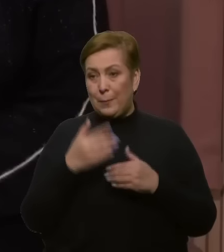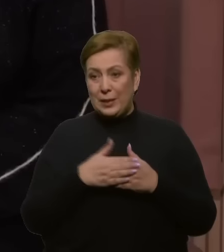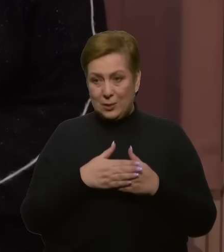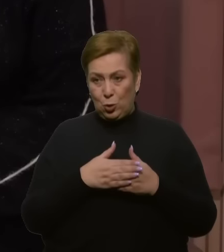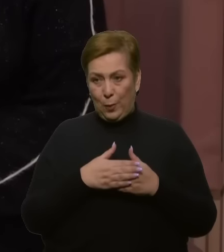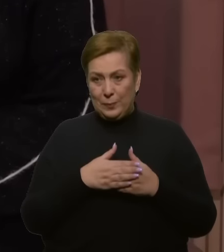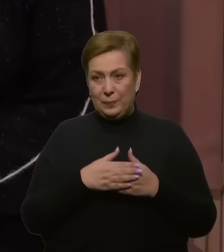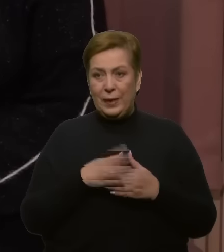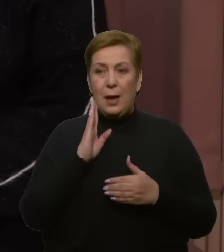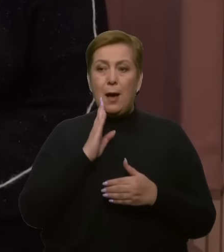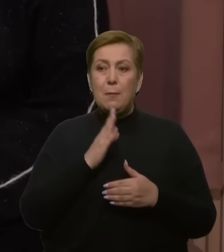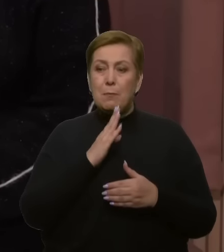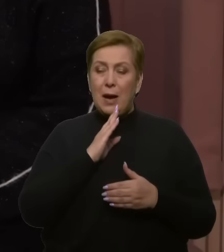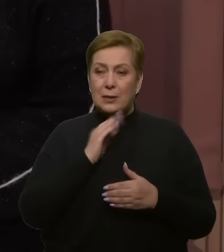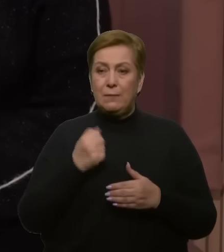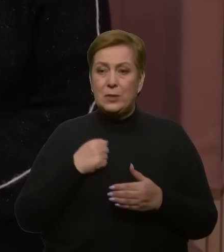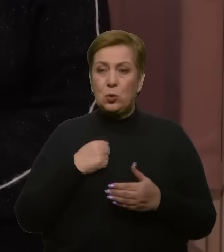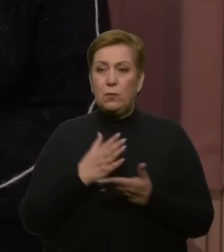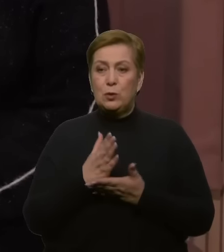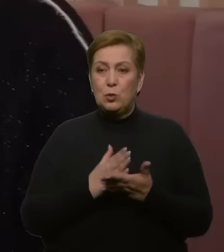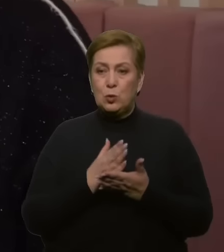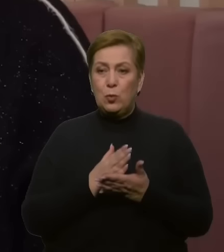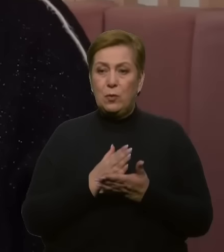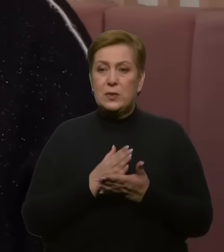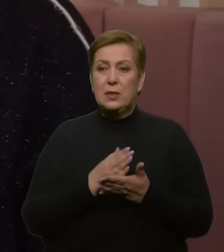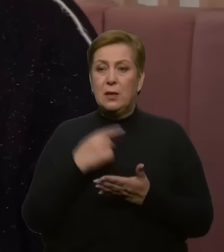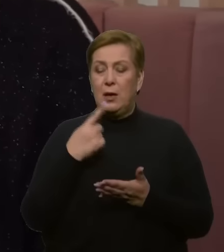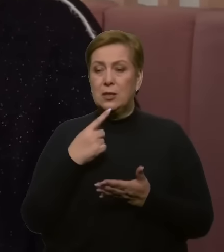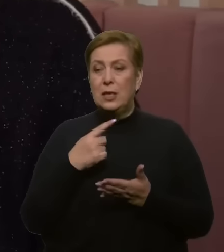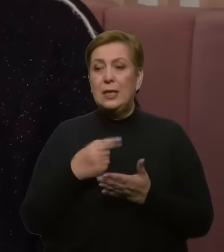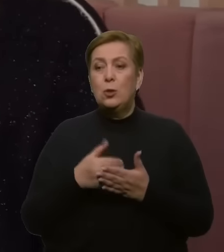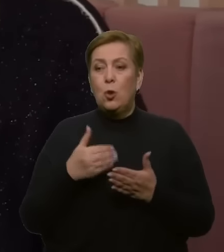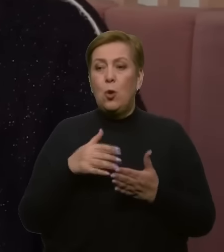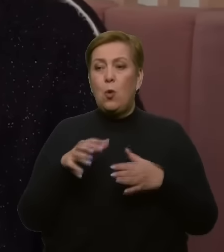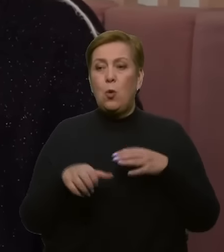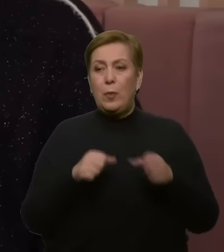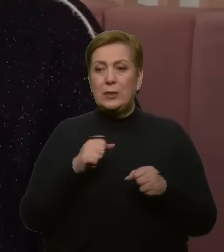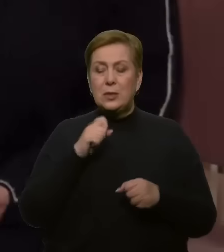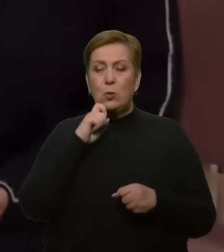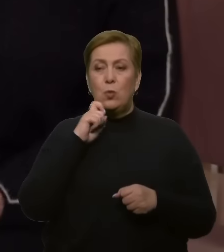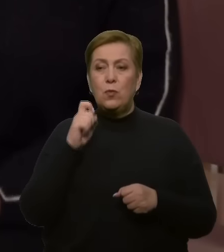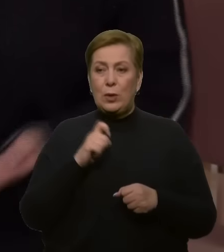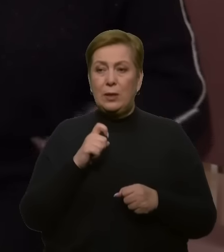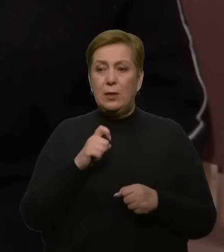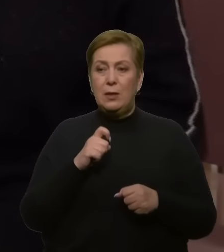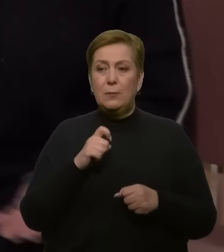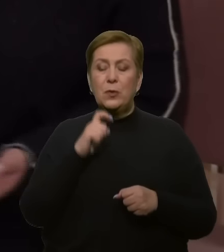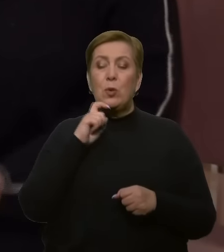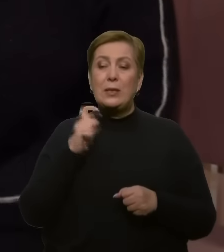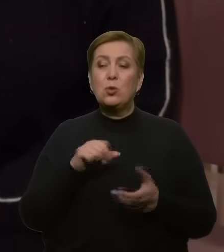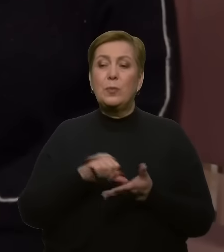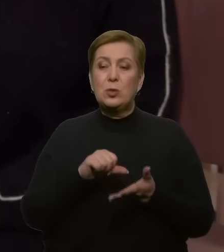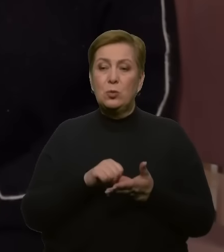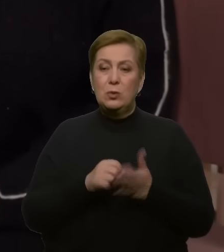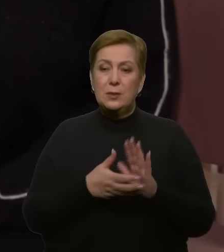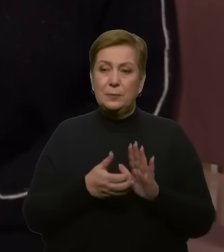Мати політв'язні військовослужбовця Ольга Афанасьєва каже, у Криму і до окупації бракувало української присутності. Але Геннадій вчився в